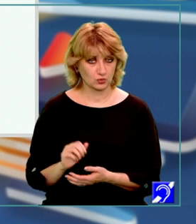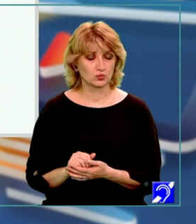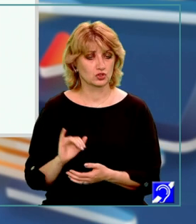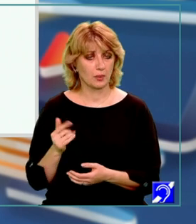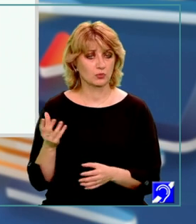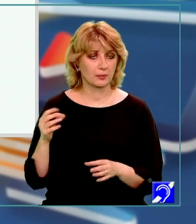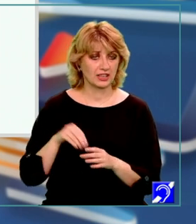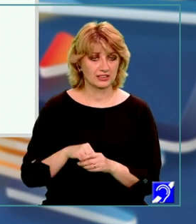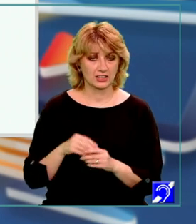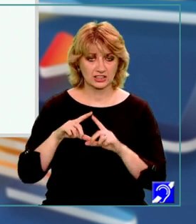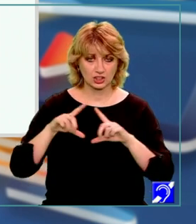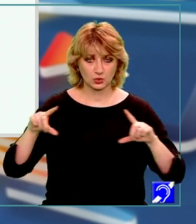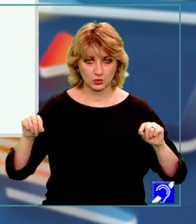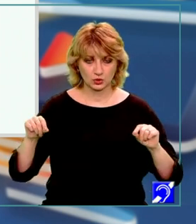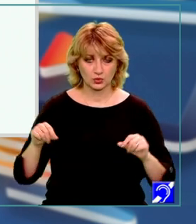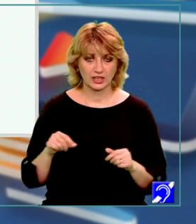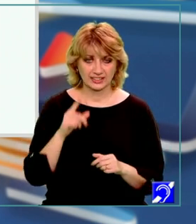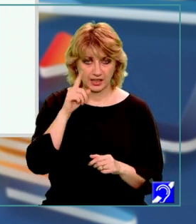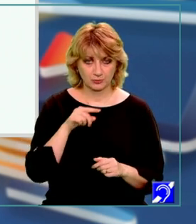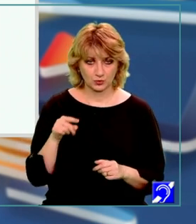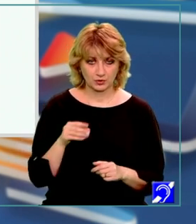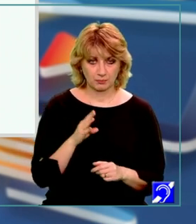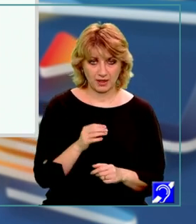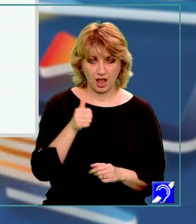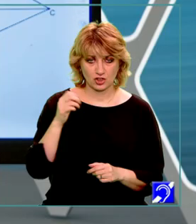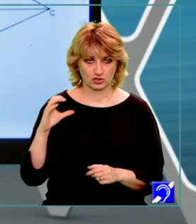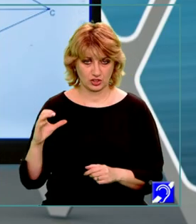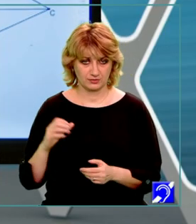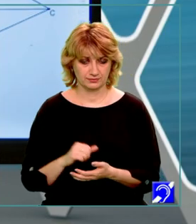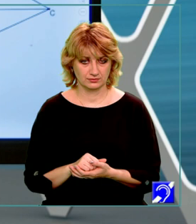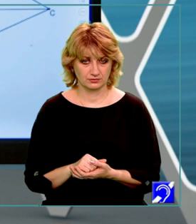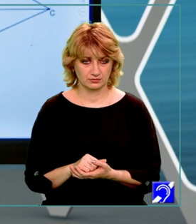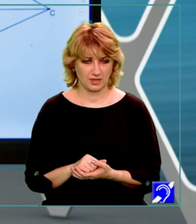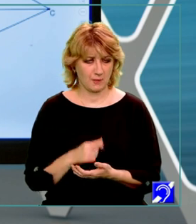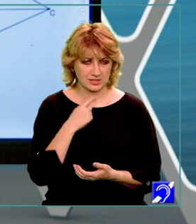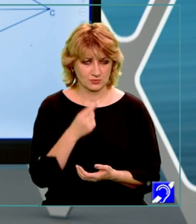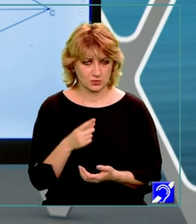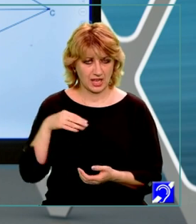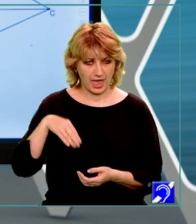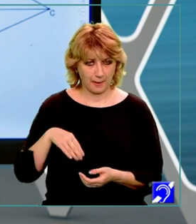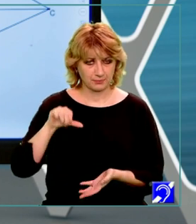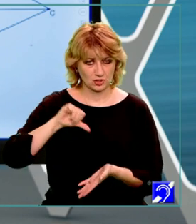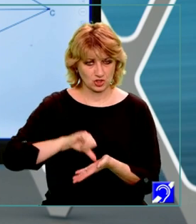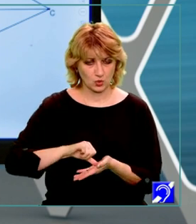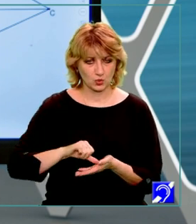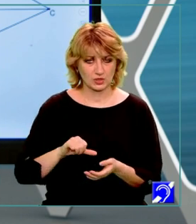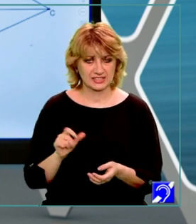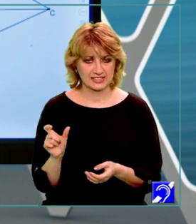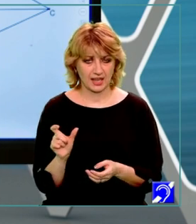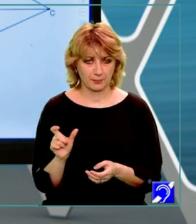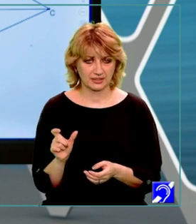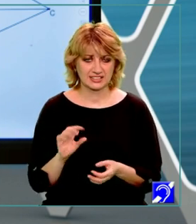încadra acum în triunghiul dreptunghic BAC. Am spus că M este mijlocul segmentului.